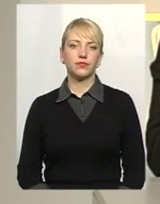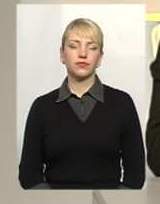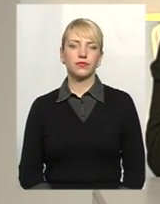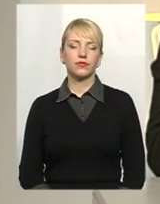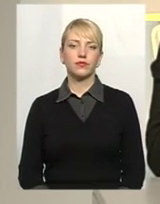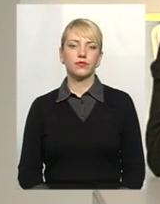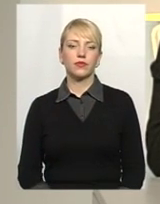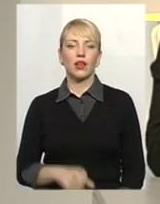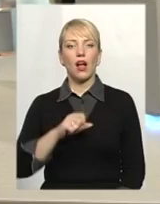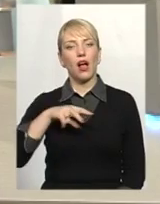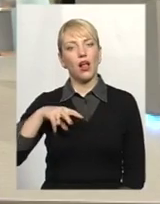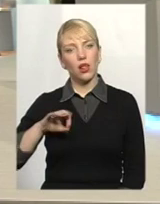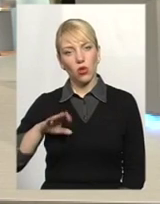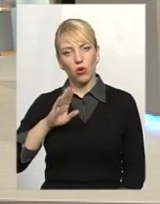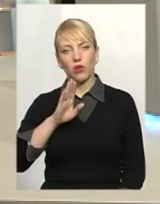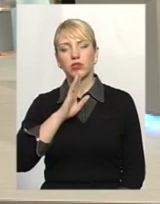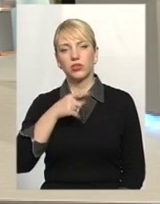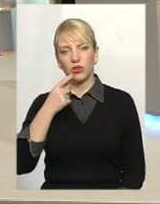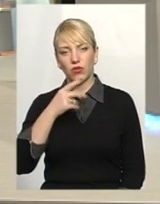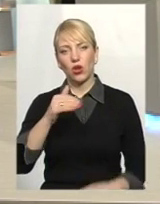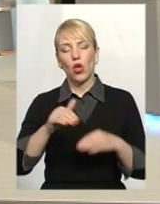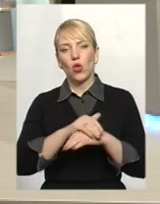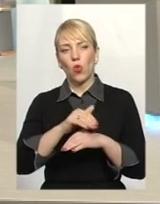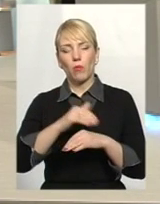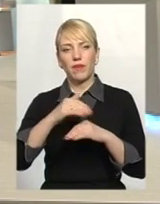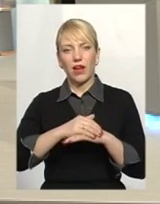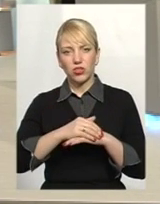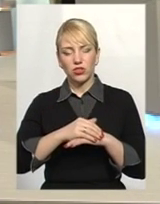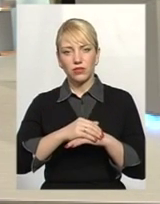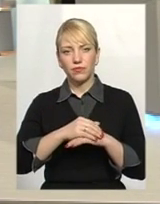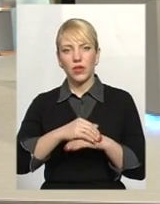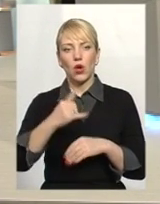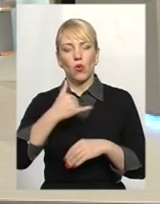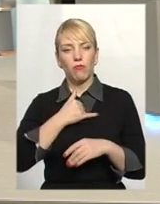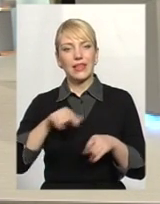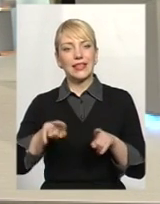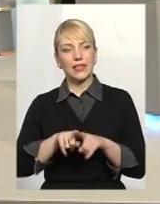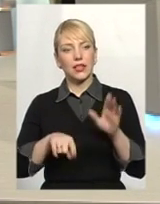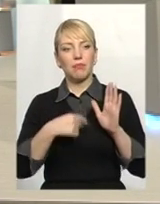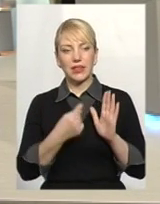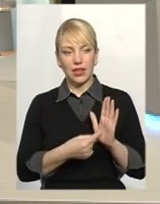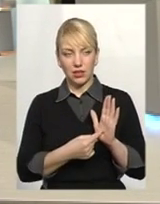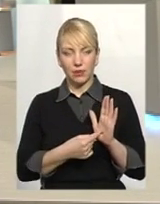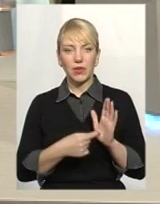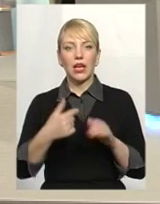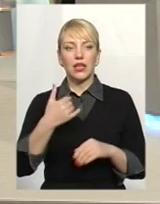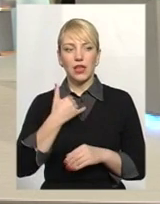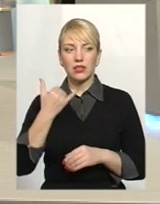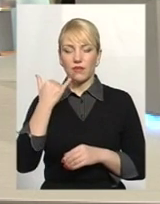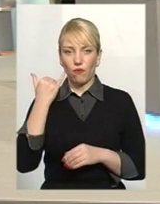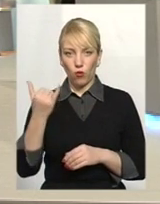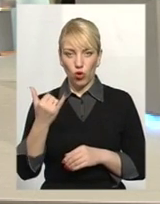Прошу, говоріть, будь ласка. Добрий вечір. Добрий вечір. У мене таке питання. Я дзвоню